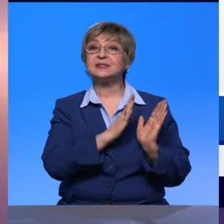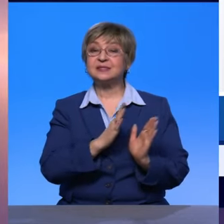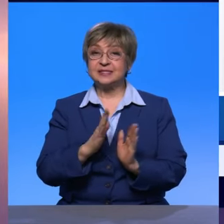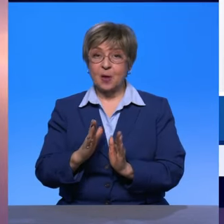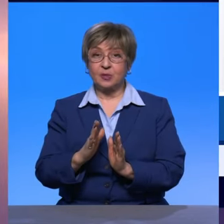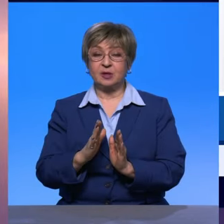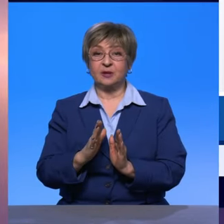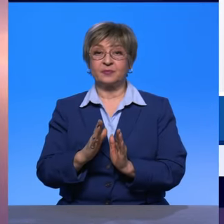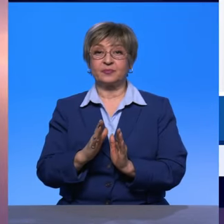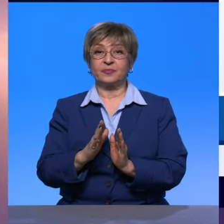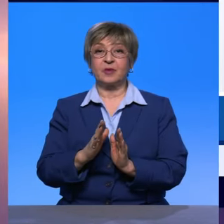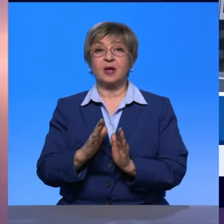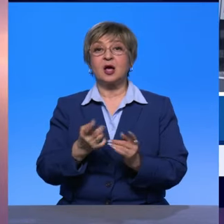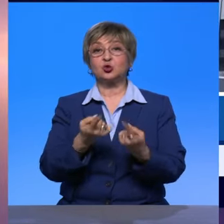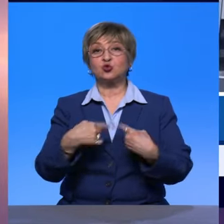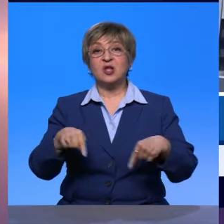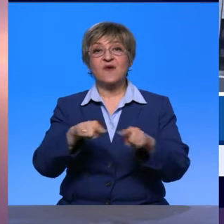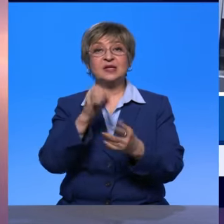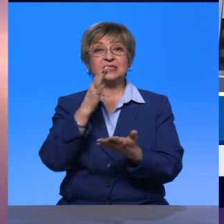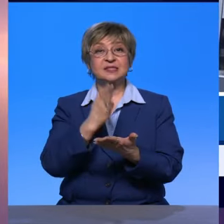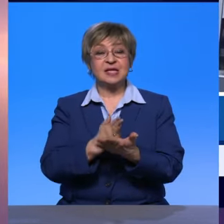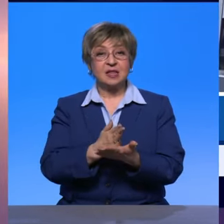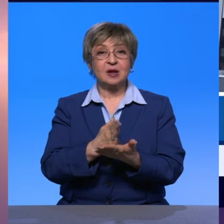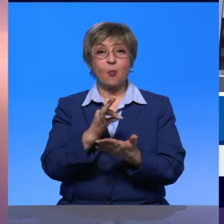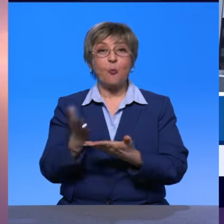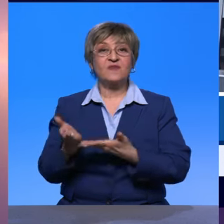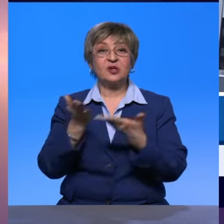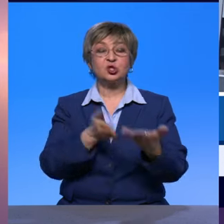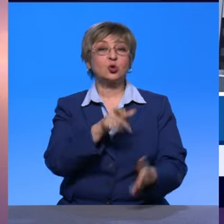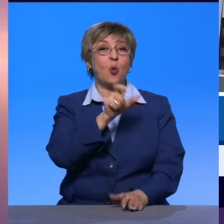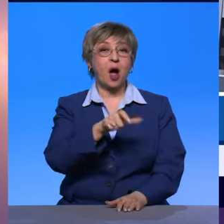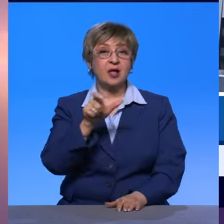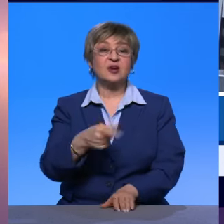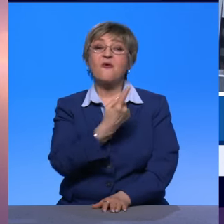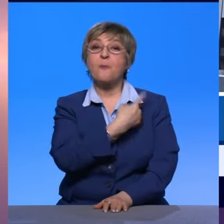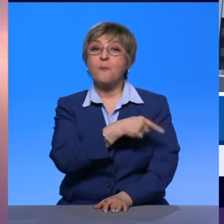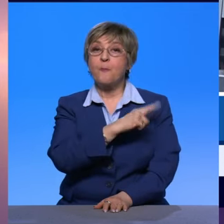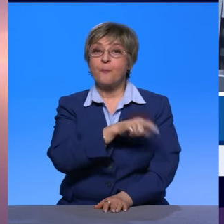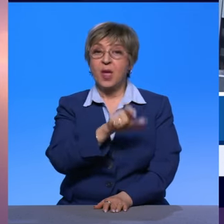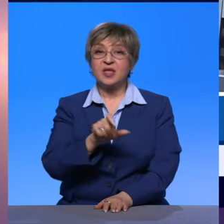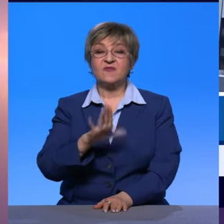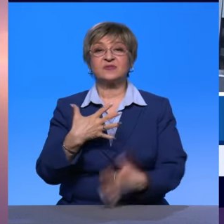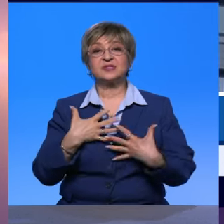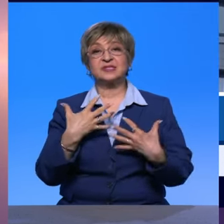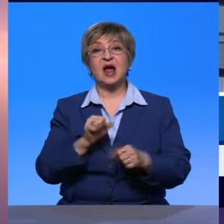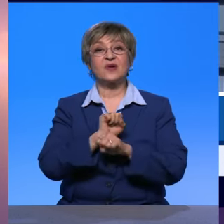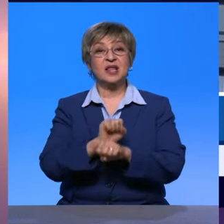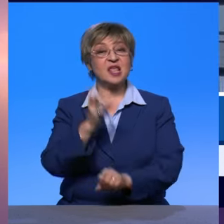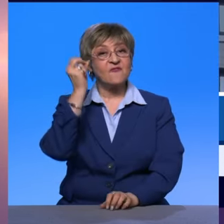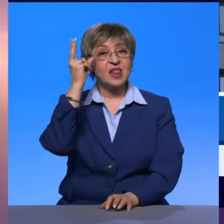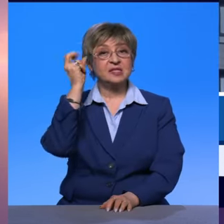Создавался специальный центр привлечения кадров для привлечения медиков именно в здравоохранении Владимирской области,